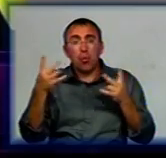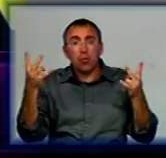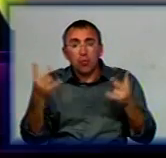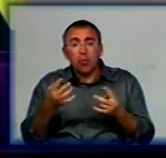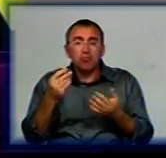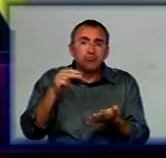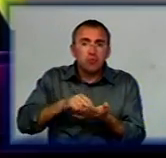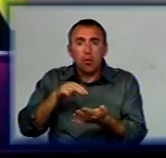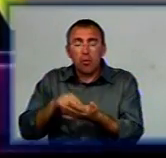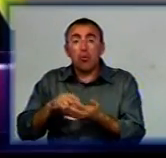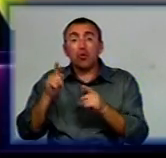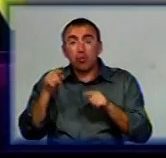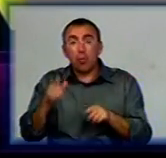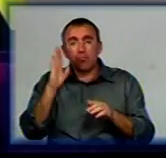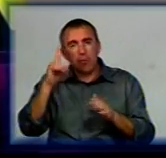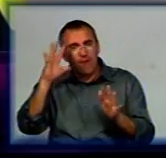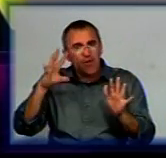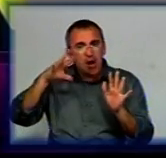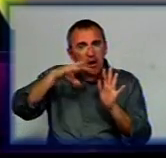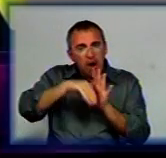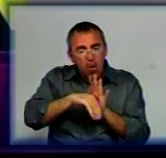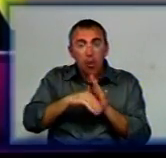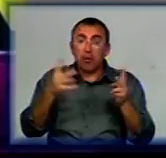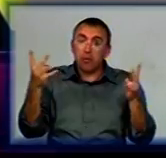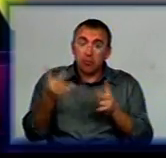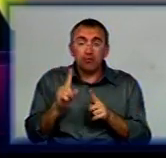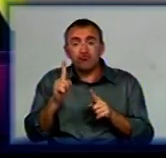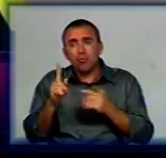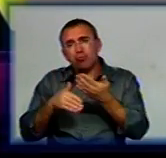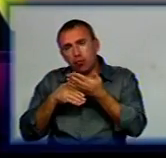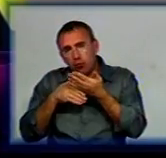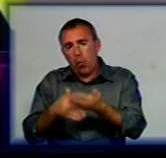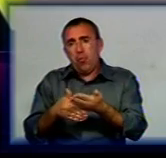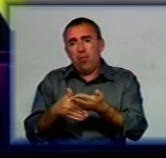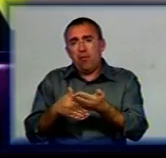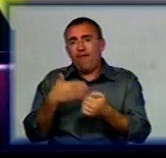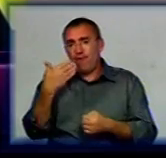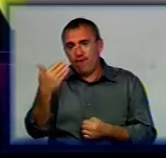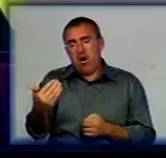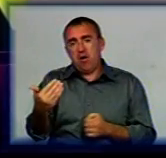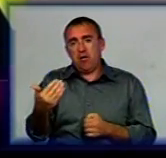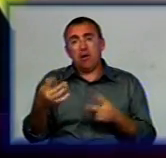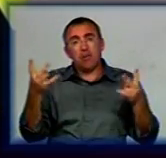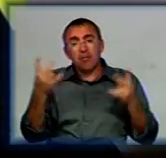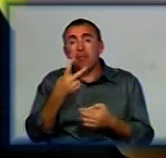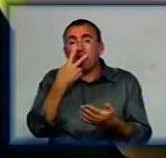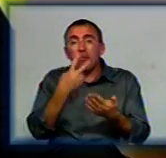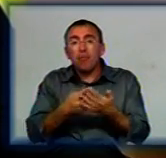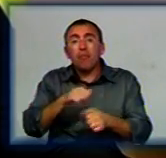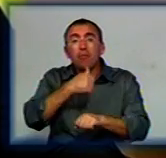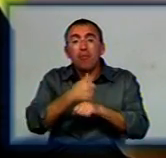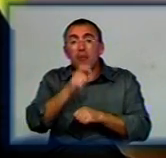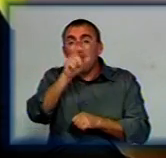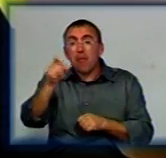як це буде коштувати, тоді будемо враховувати. Якщо потрібно буде, будемо щось допомагати вам. А так, потрібно подивитися, головне, щоб